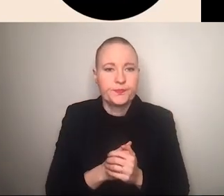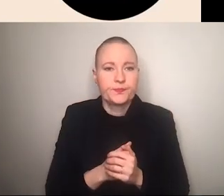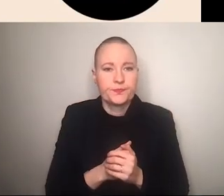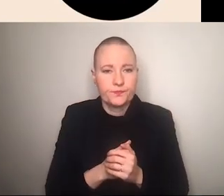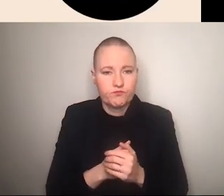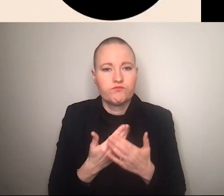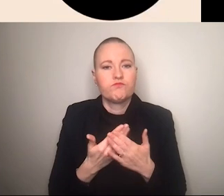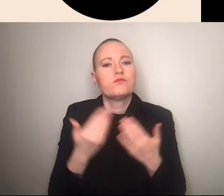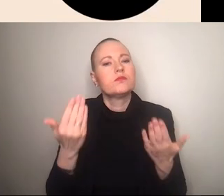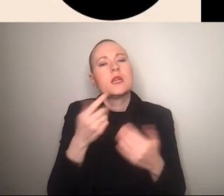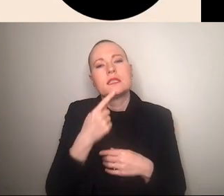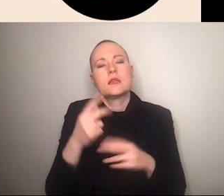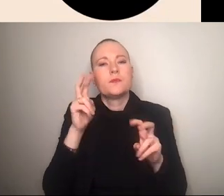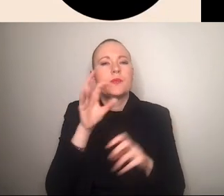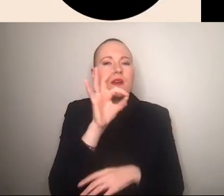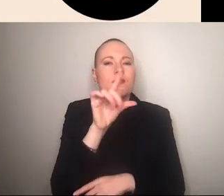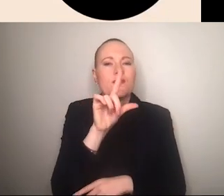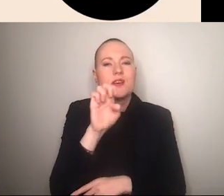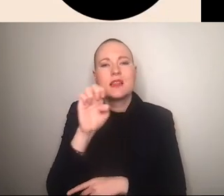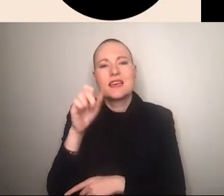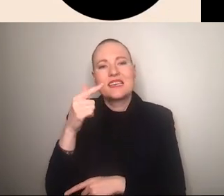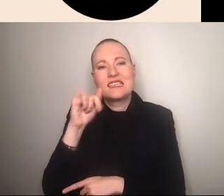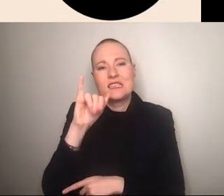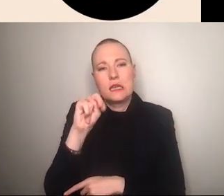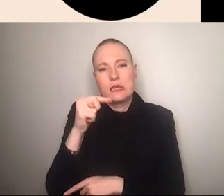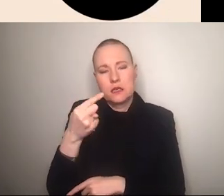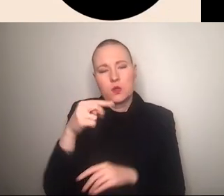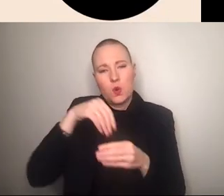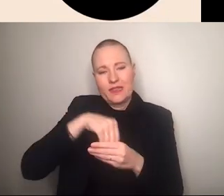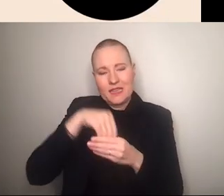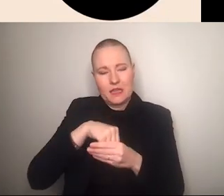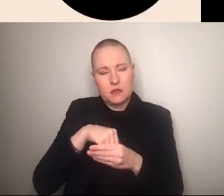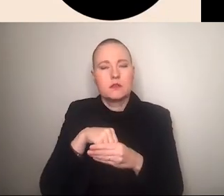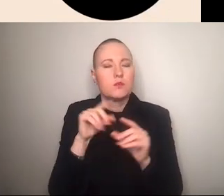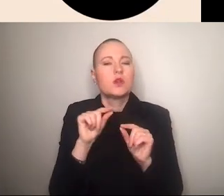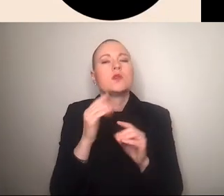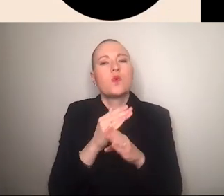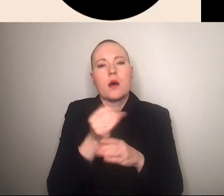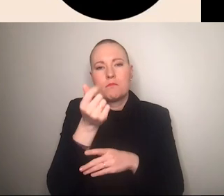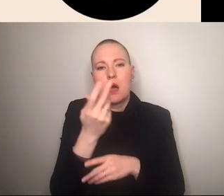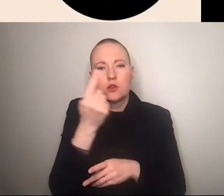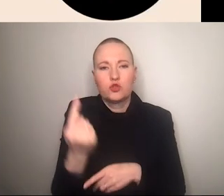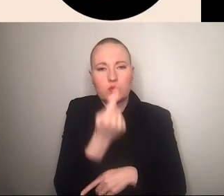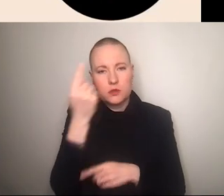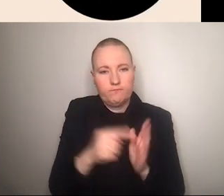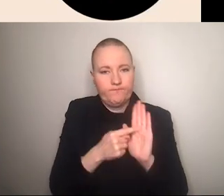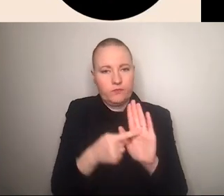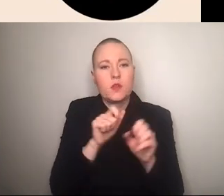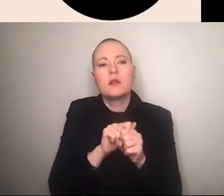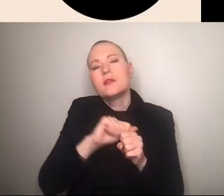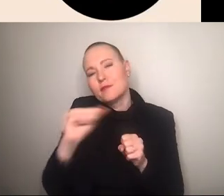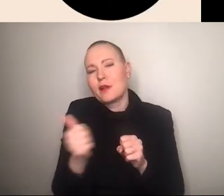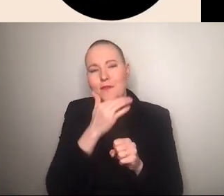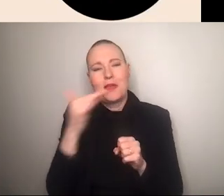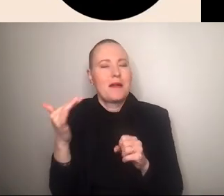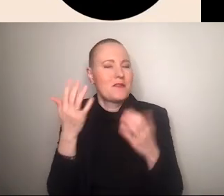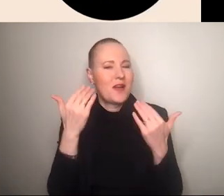also kurze eindrücke geteilt werden die nur wenige stunden abrufbar sind auch da wieder viel werbung wie in